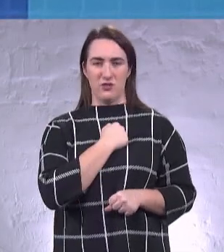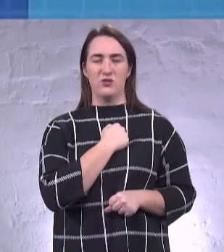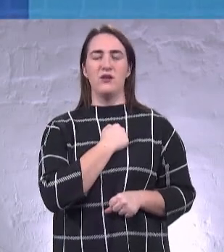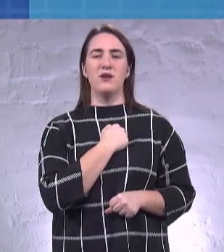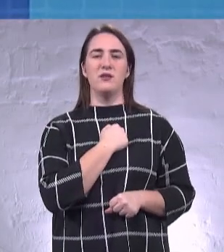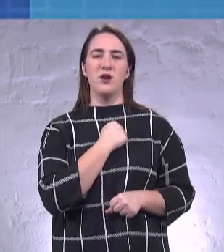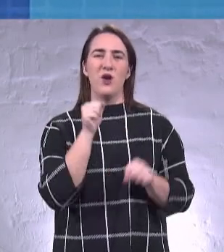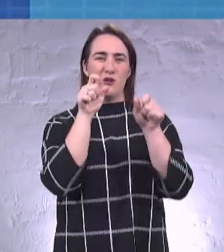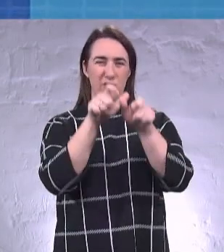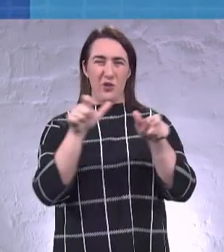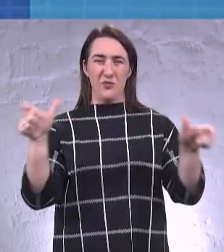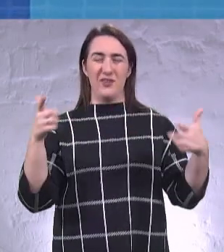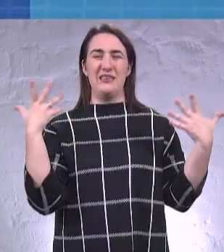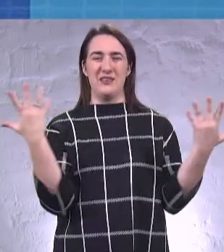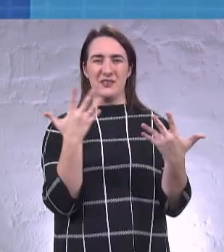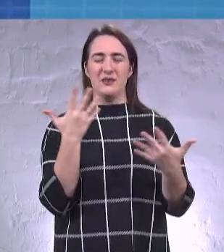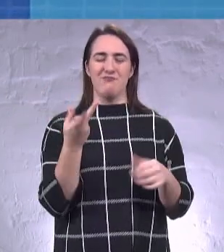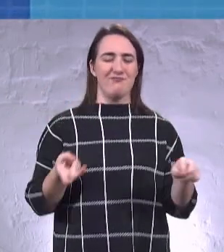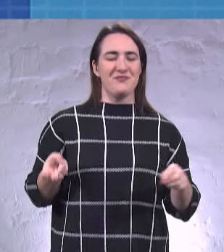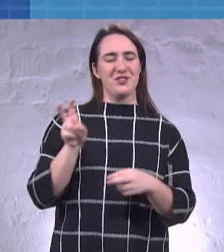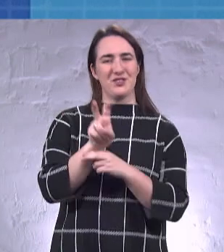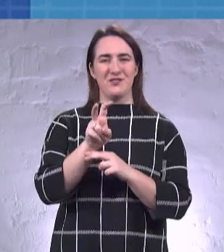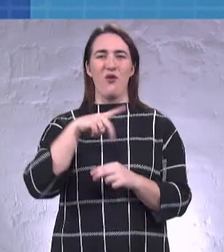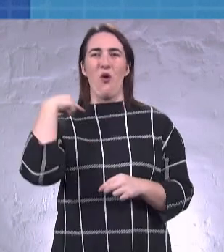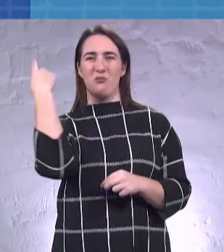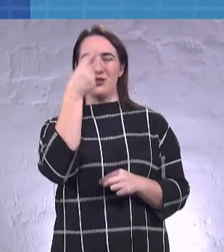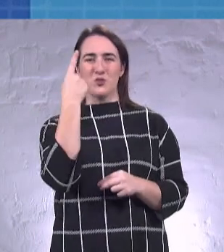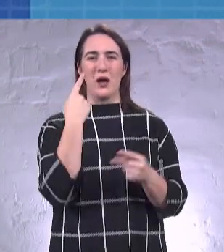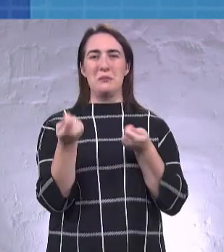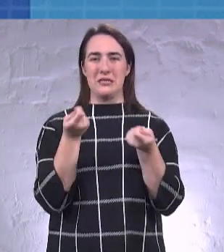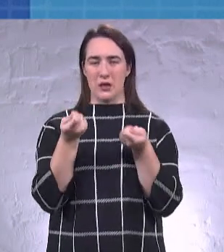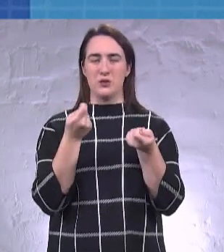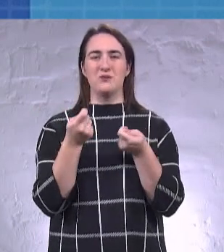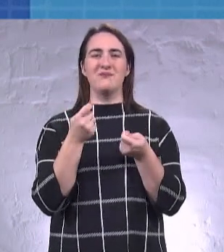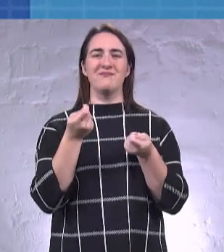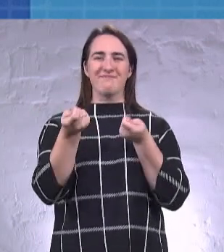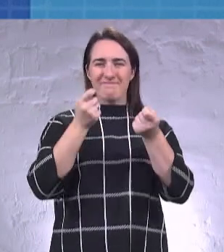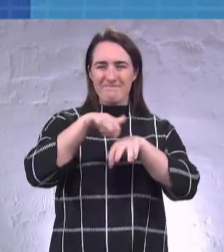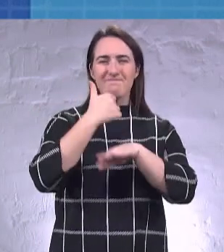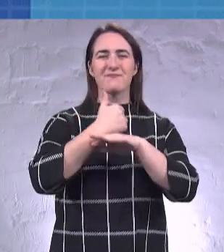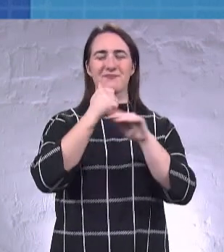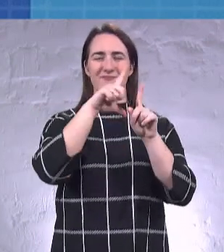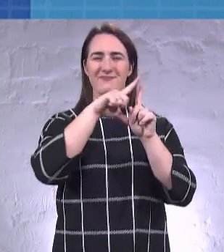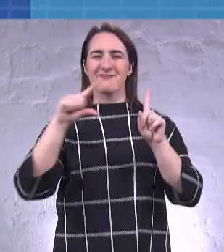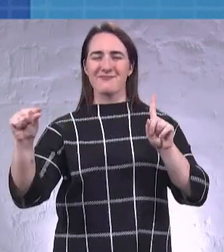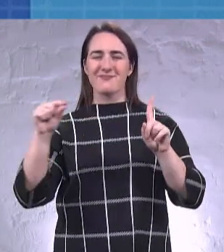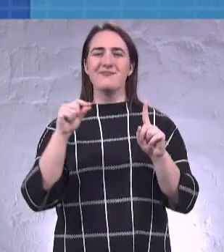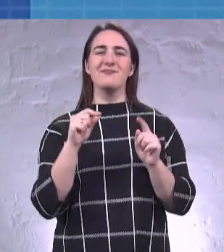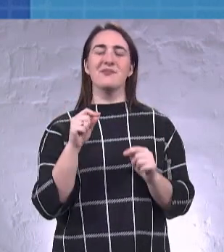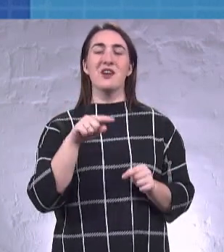люди, які прийшли в обласну адміністрацію, в керівництво, вони